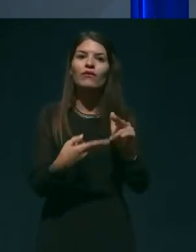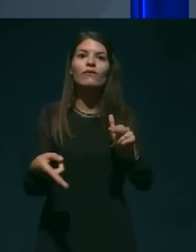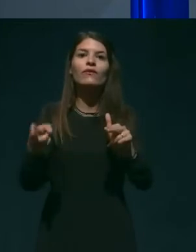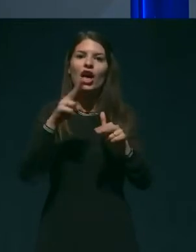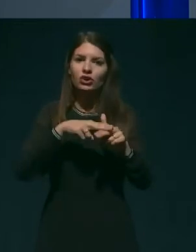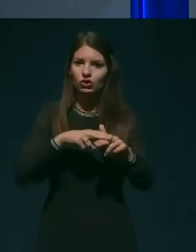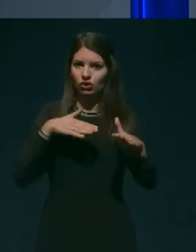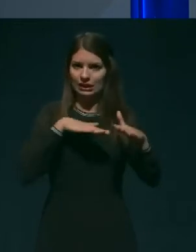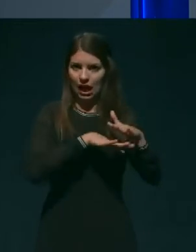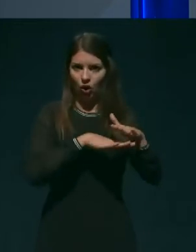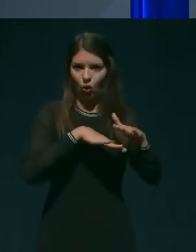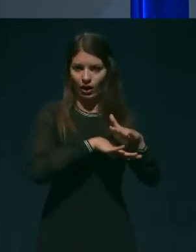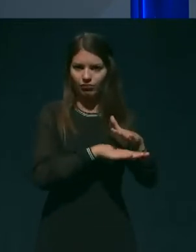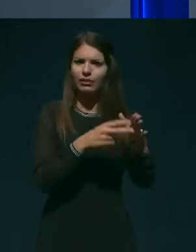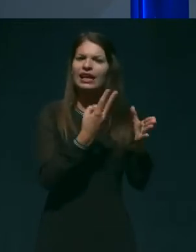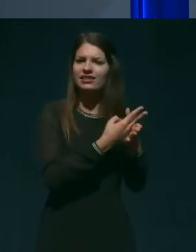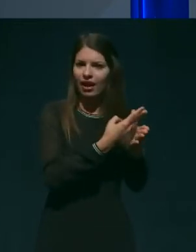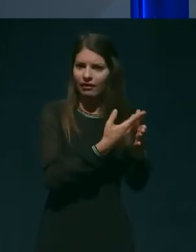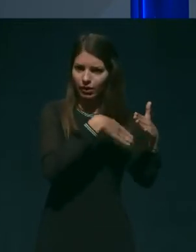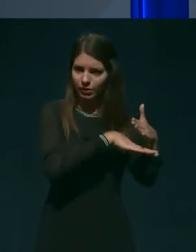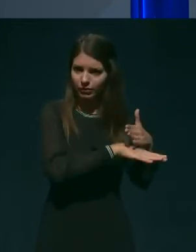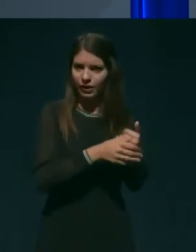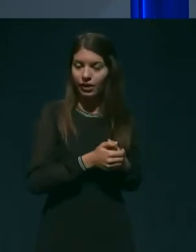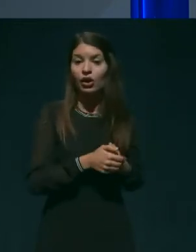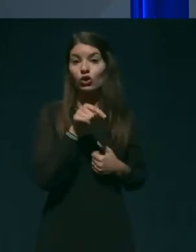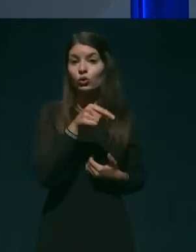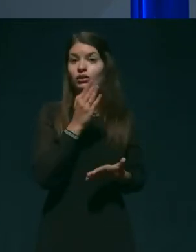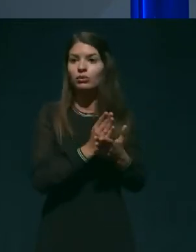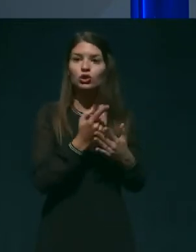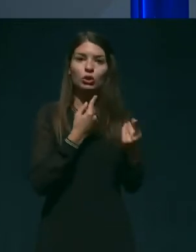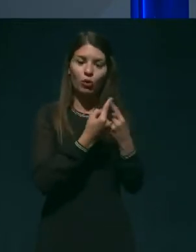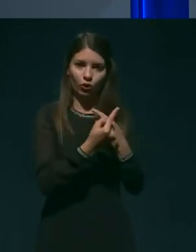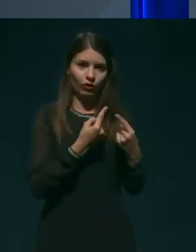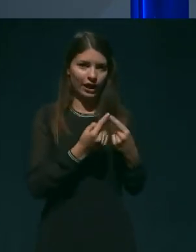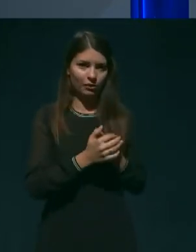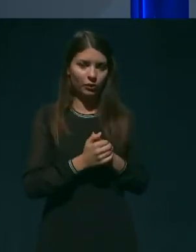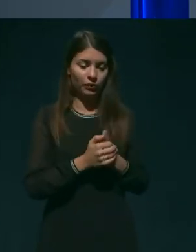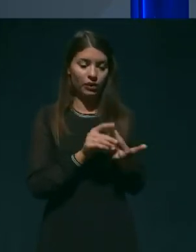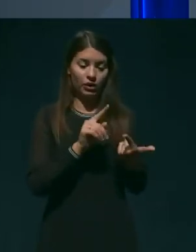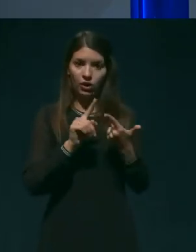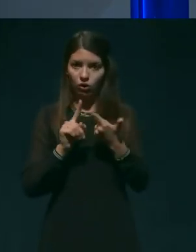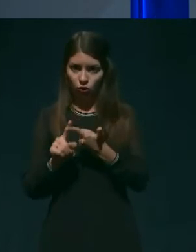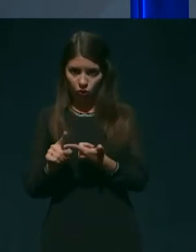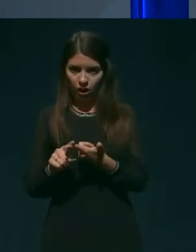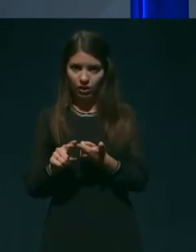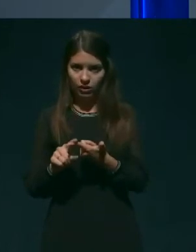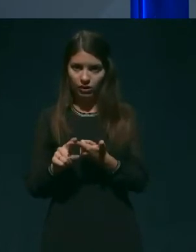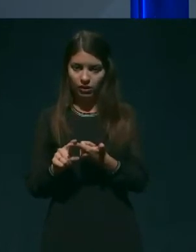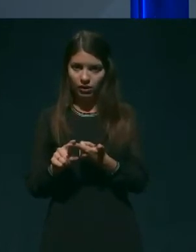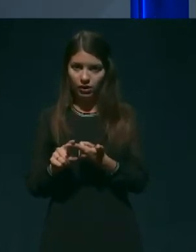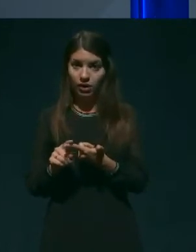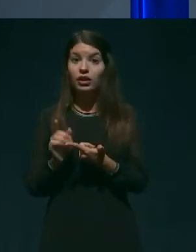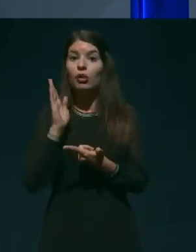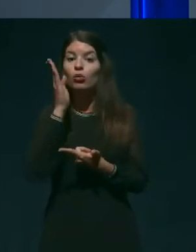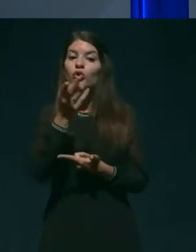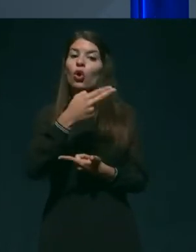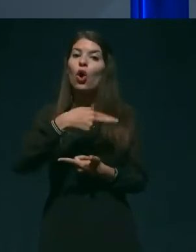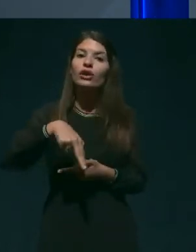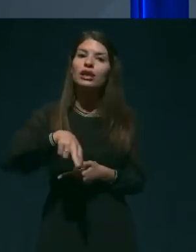o tem se pogovarjamo. In druga stvar je, seveda, da bodo imeli za to tudi nekaj več